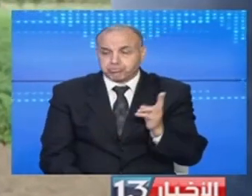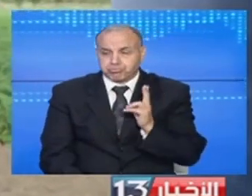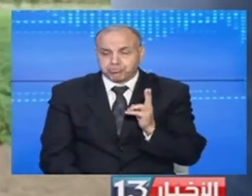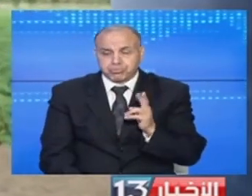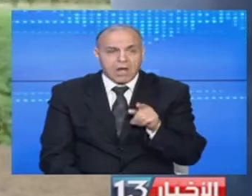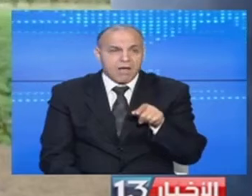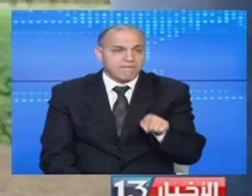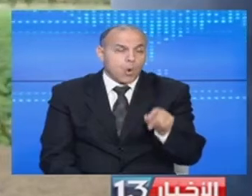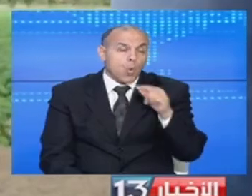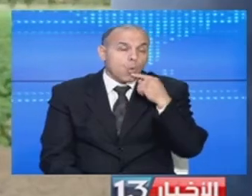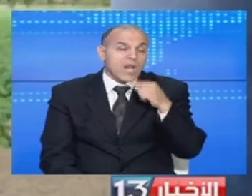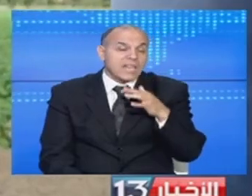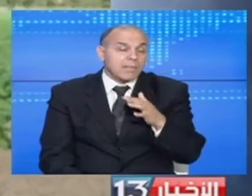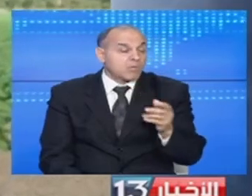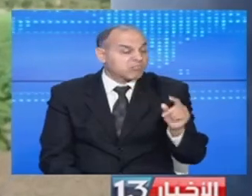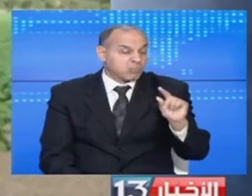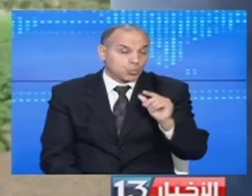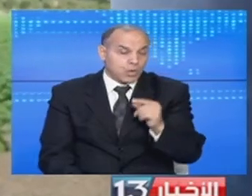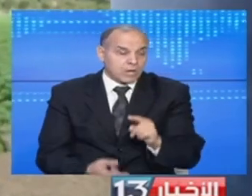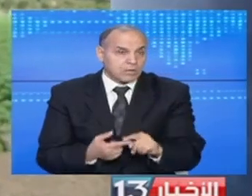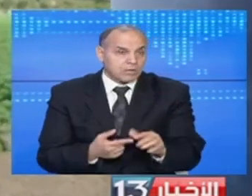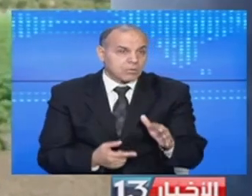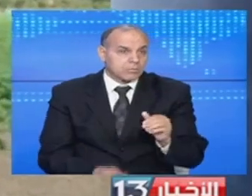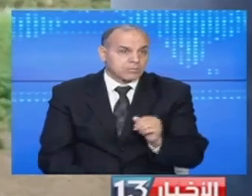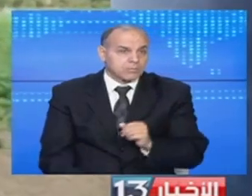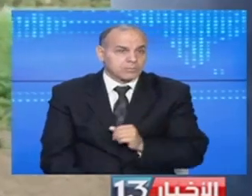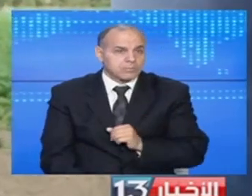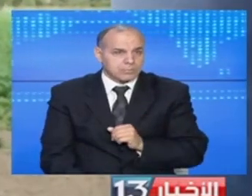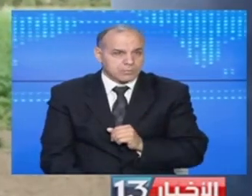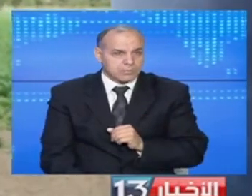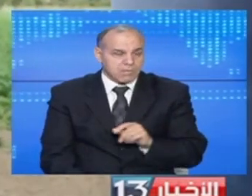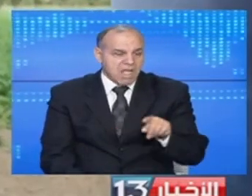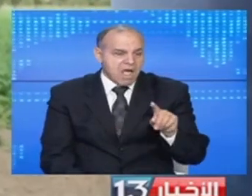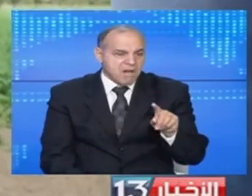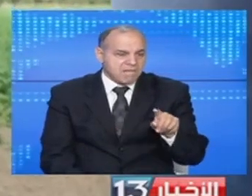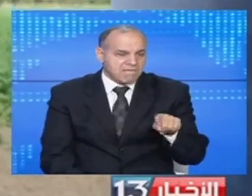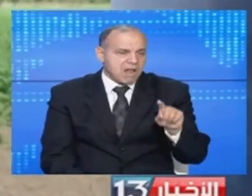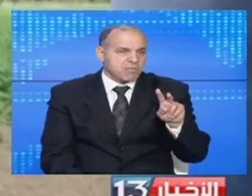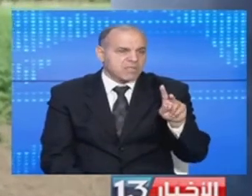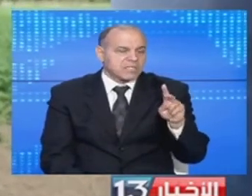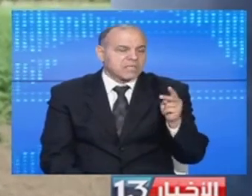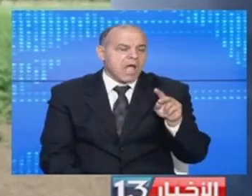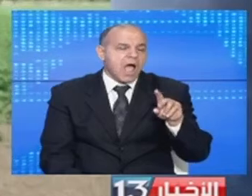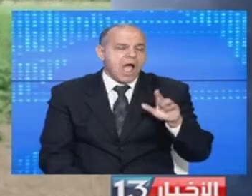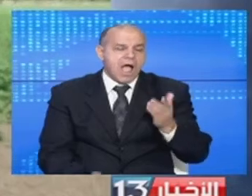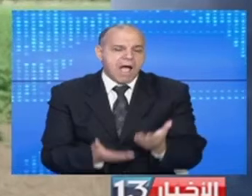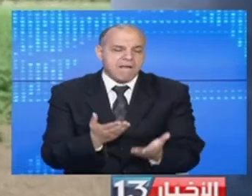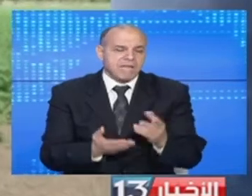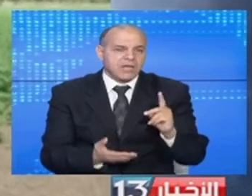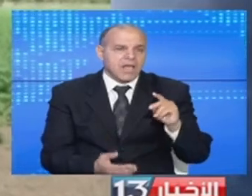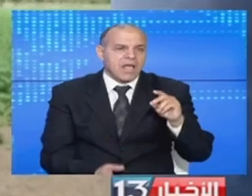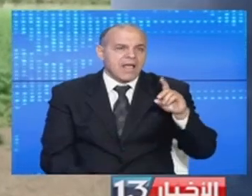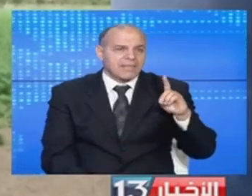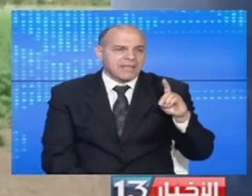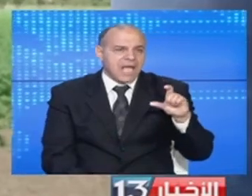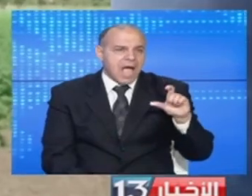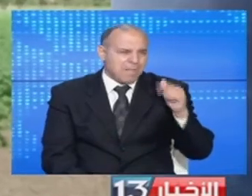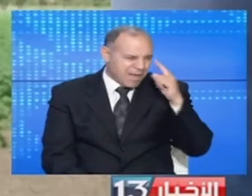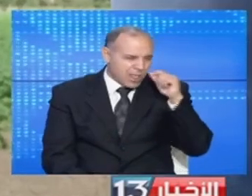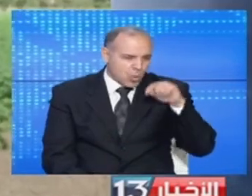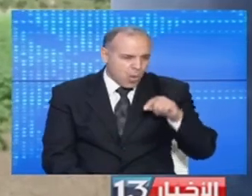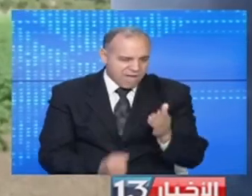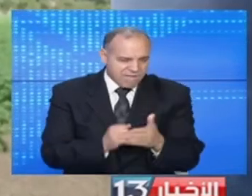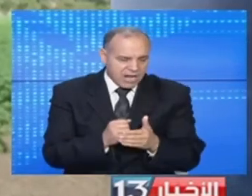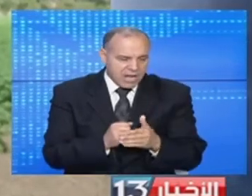الموجودة في ولاية نابل يمكن حوالي ألف ألف ومئتين طن من مادة الدي آبي اللي هي ما تغطيش